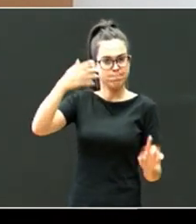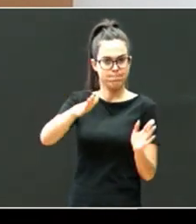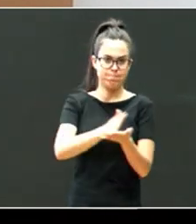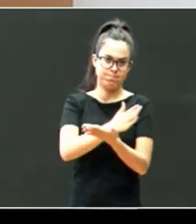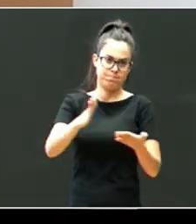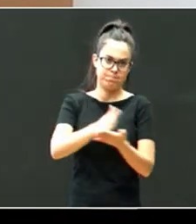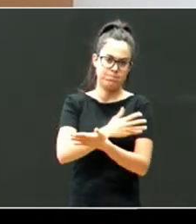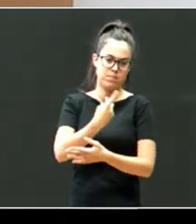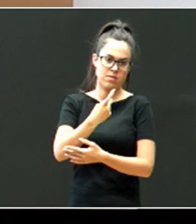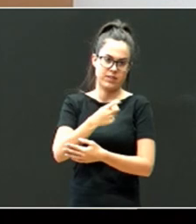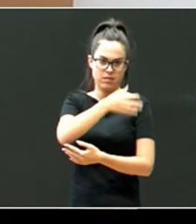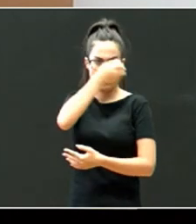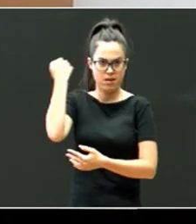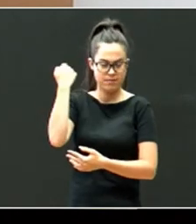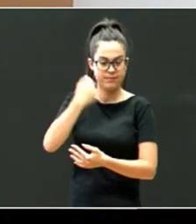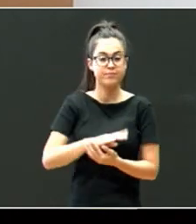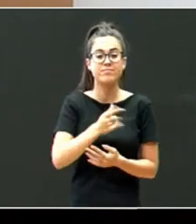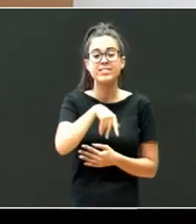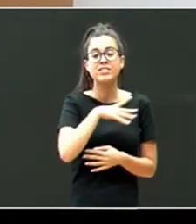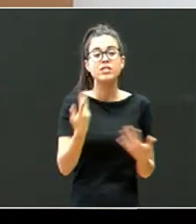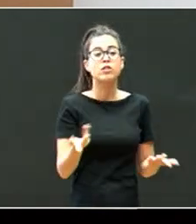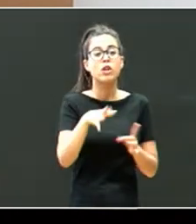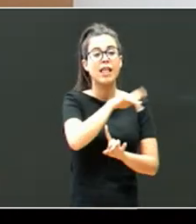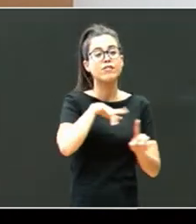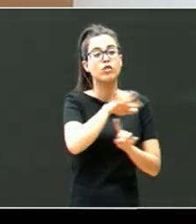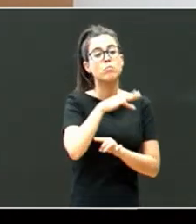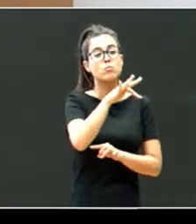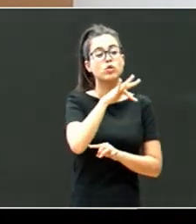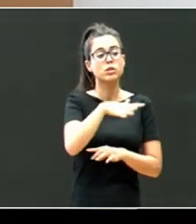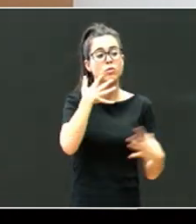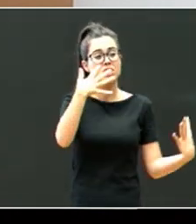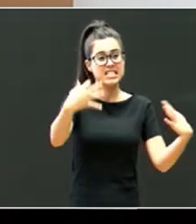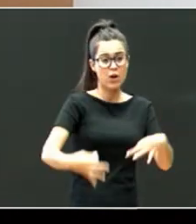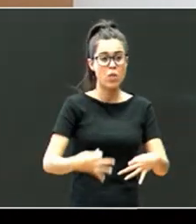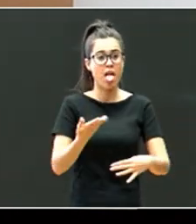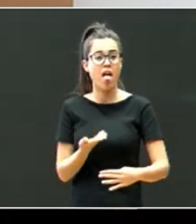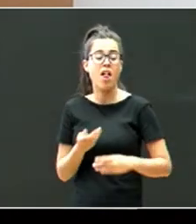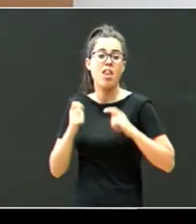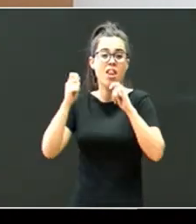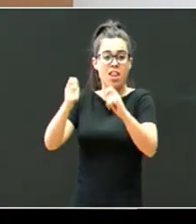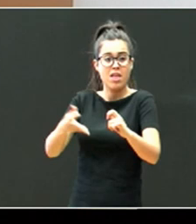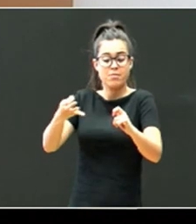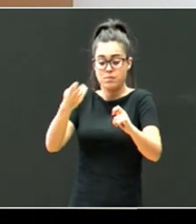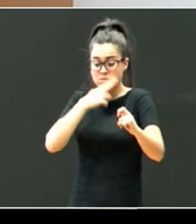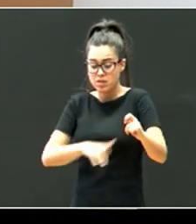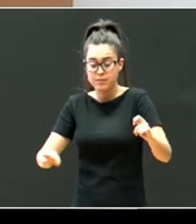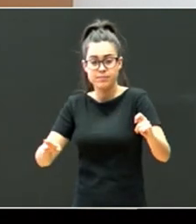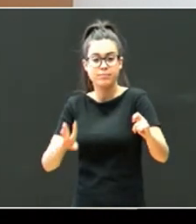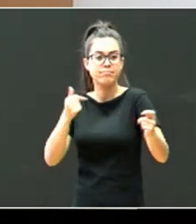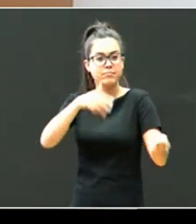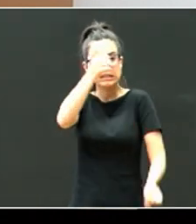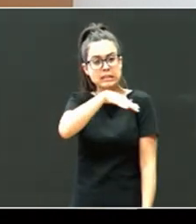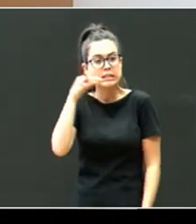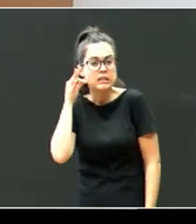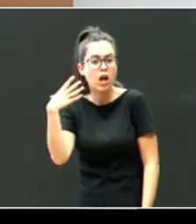Honek ematen dauen ada, haukera, entorno positibo, eta seguro bat, eizatia pertsona. Horrei, aur, neska, mutikoak,